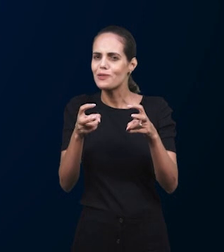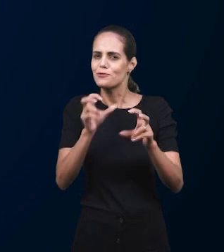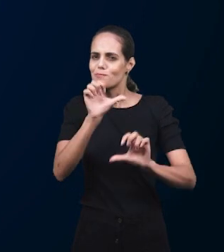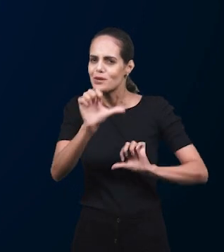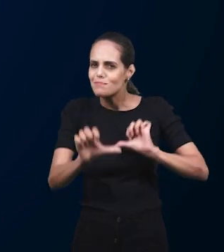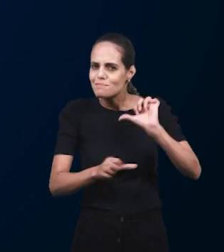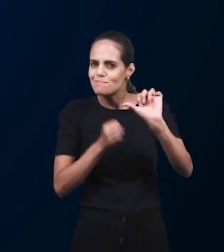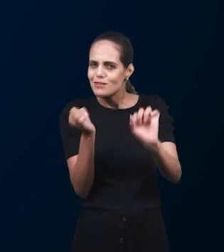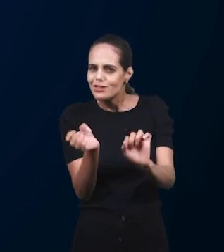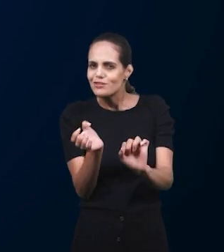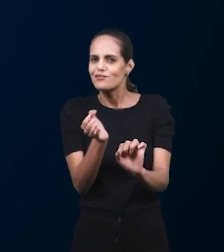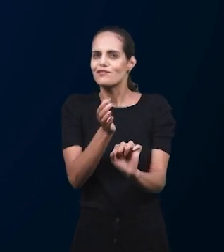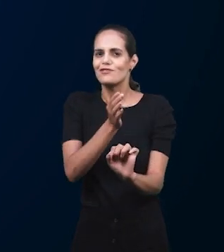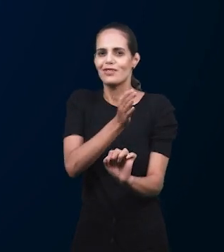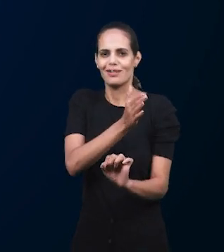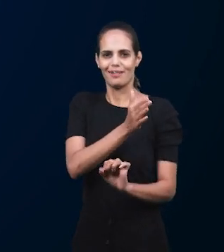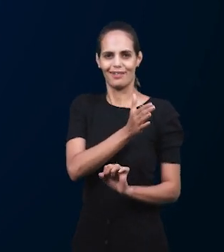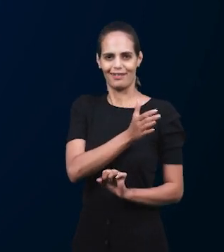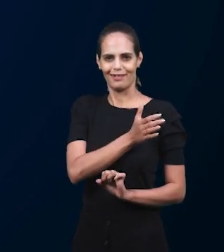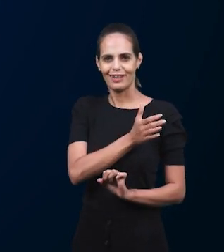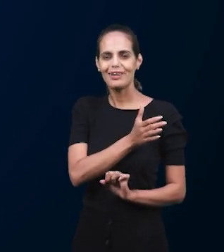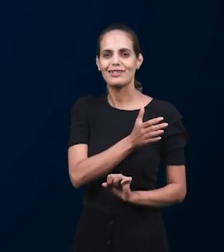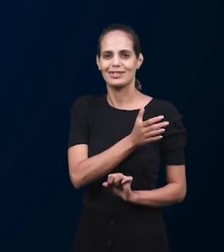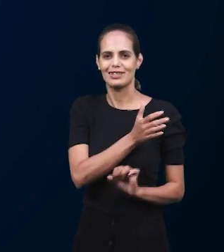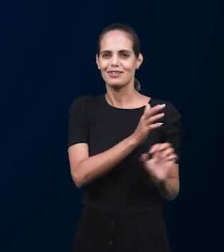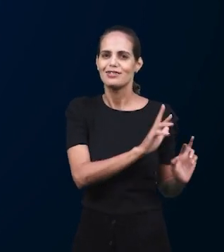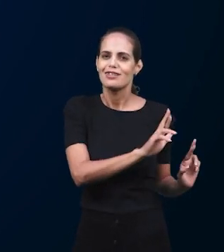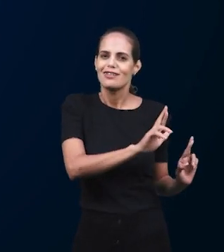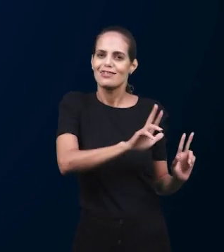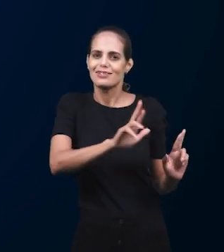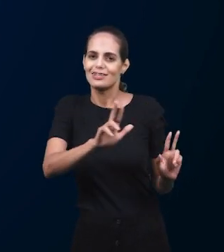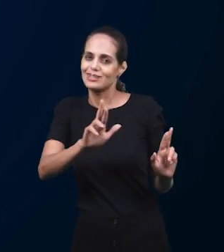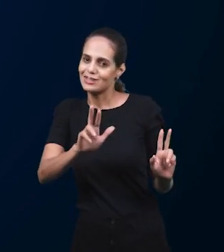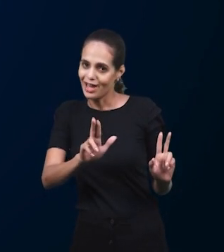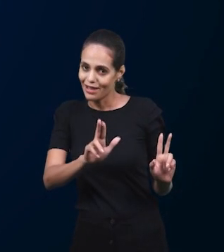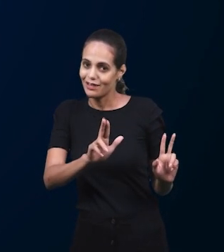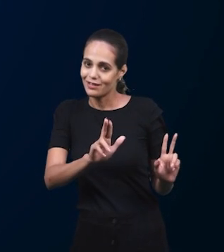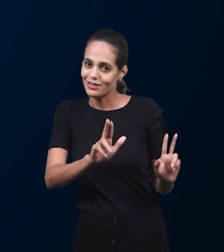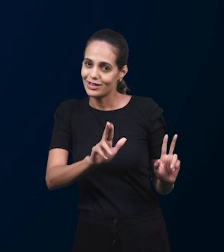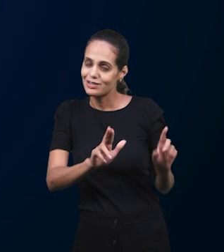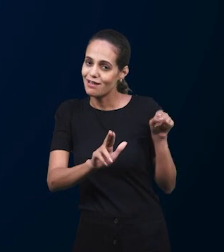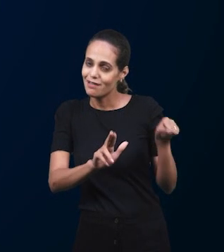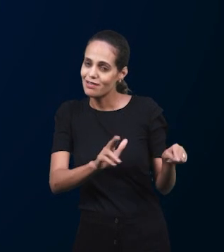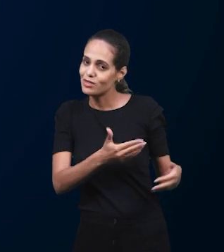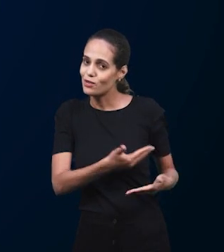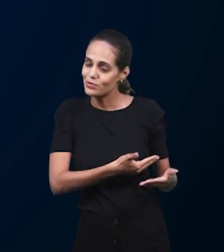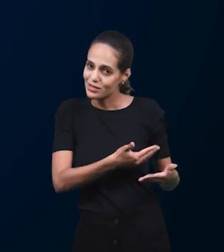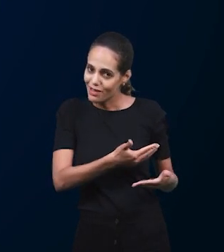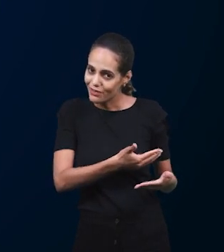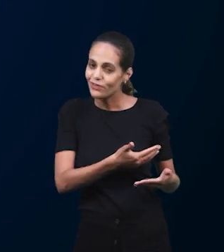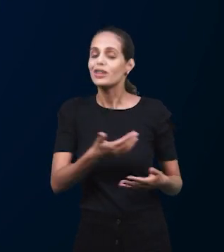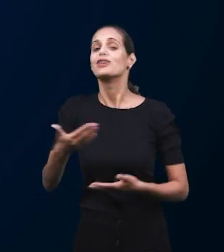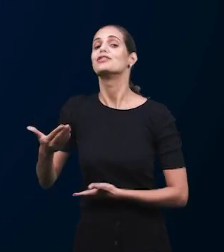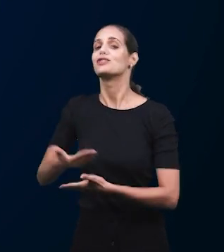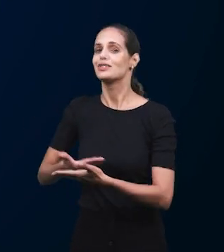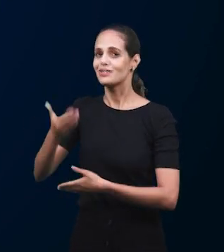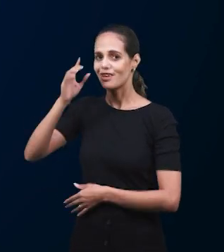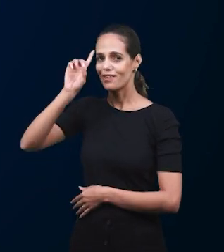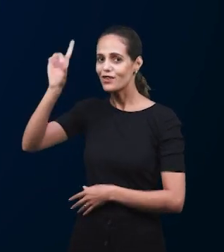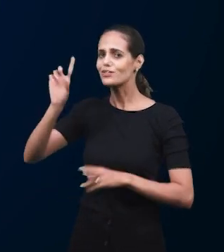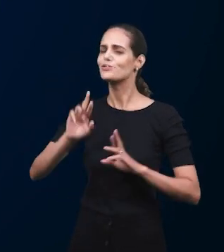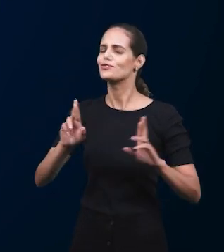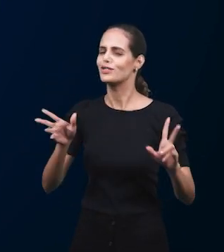он человек, еще не познавший Бога, он видит разницу между